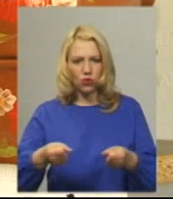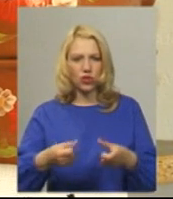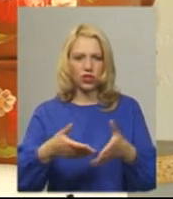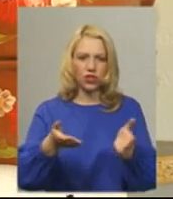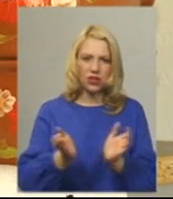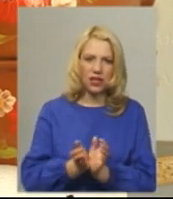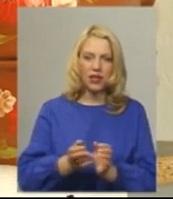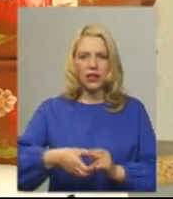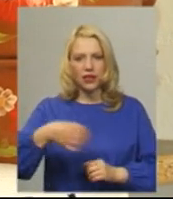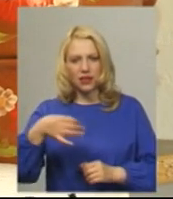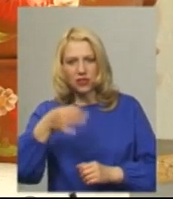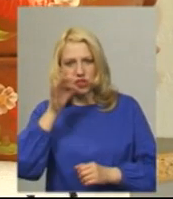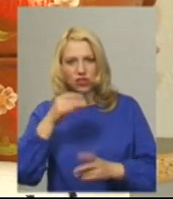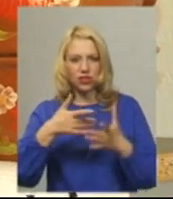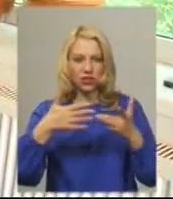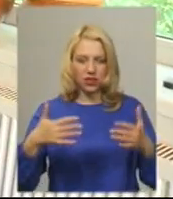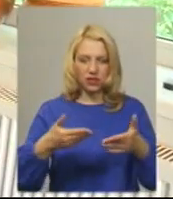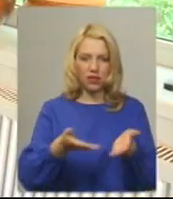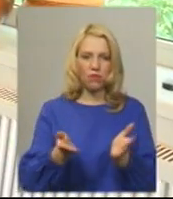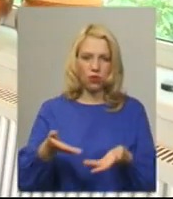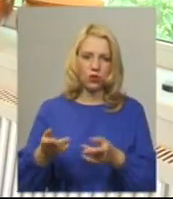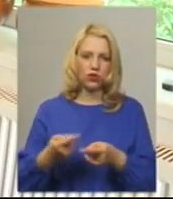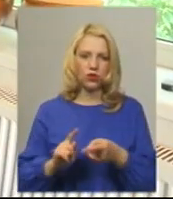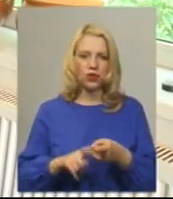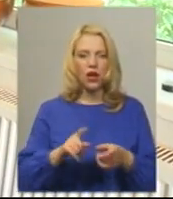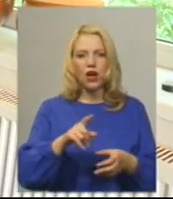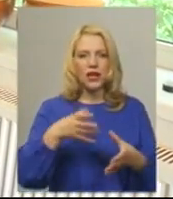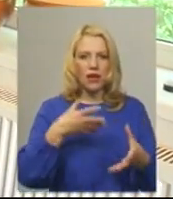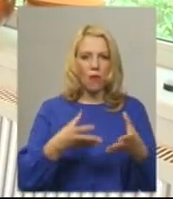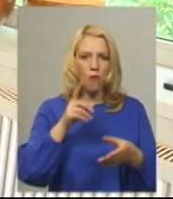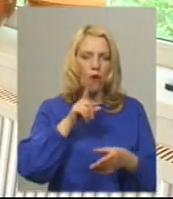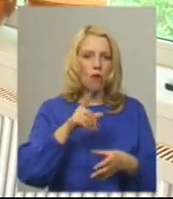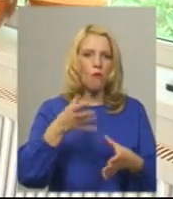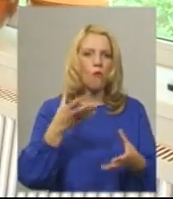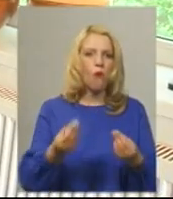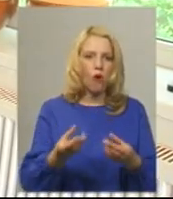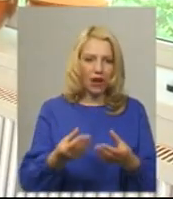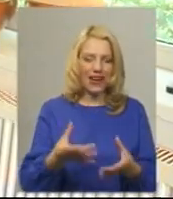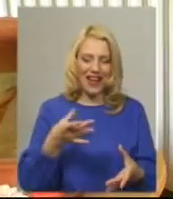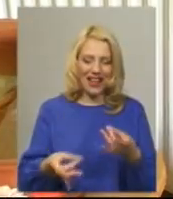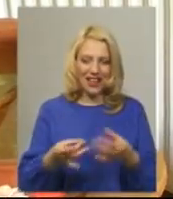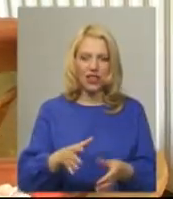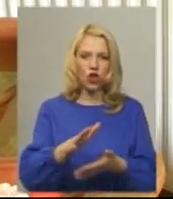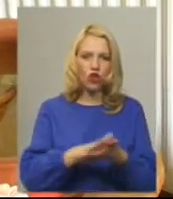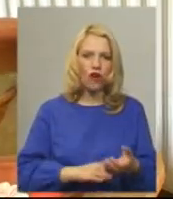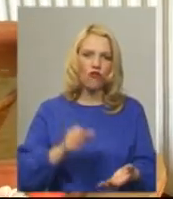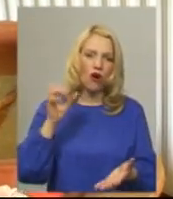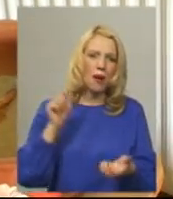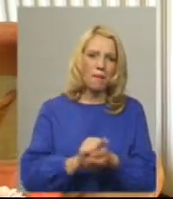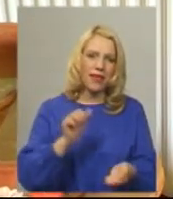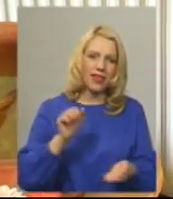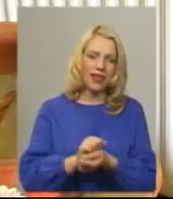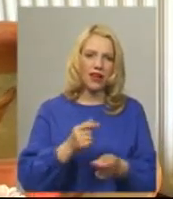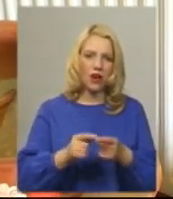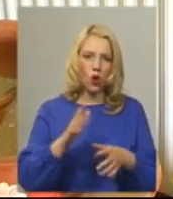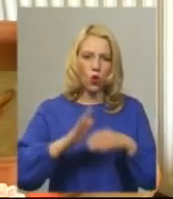чашки, чарки та інший посуд. Наразі береться робити глечика. Замочену і вимішану глину з місцевого родовища довго б'є руками, щоб не залишилося бульбашок